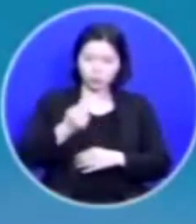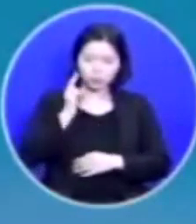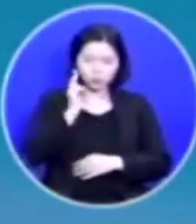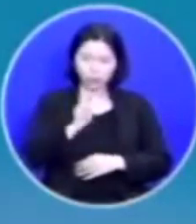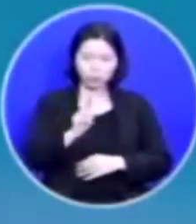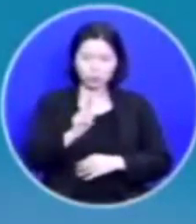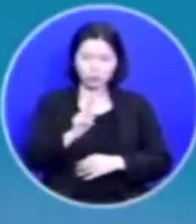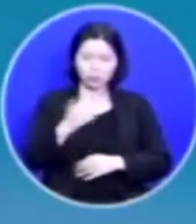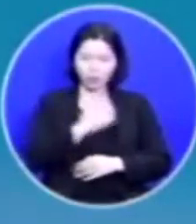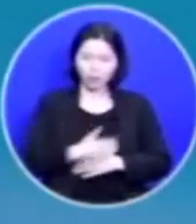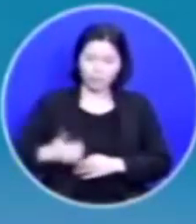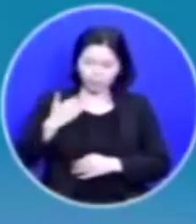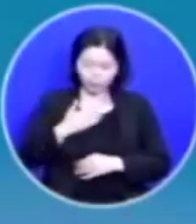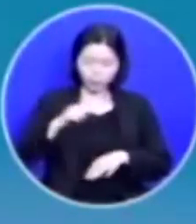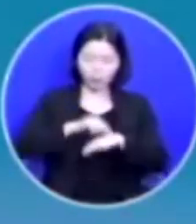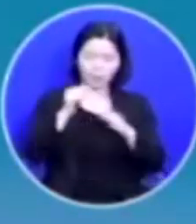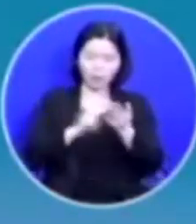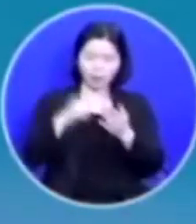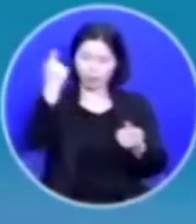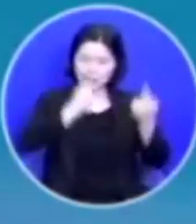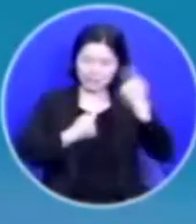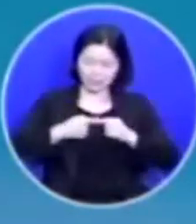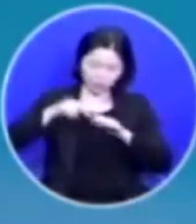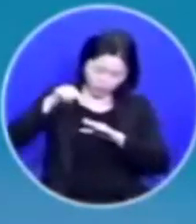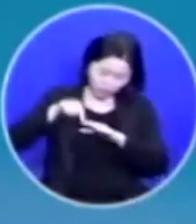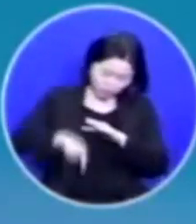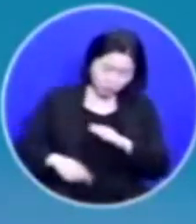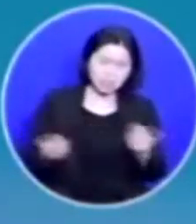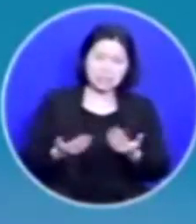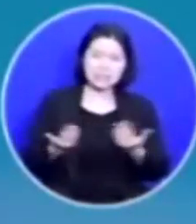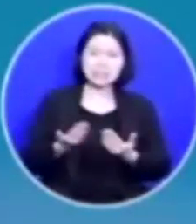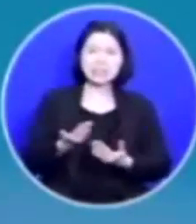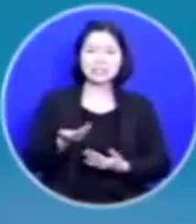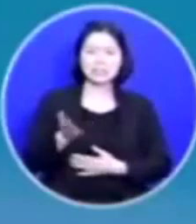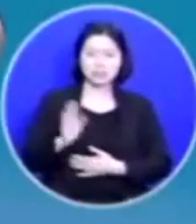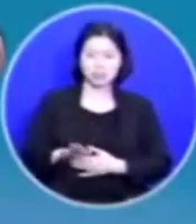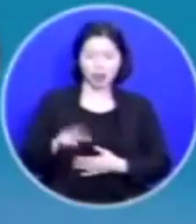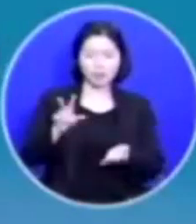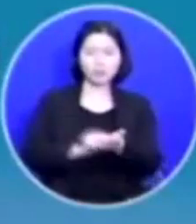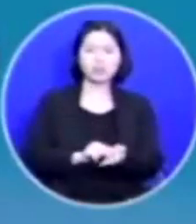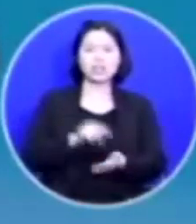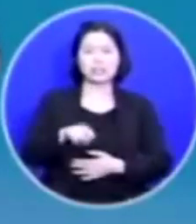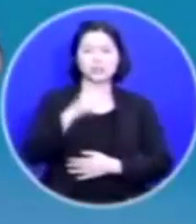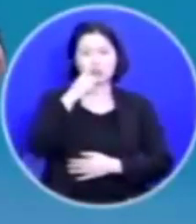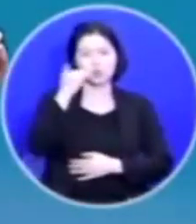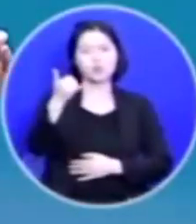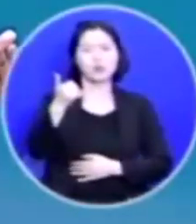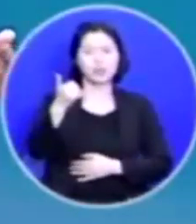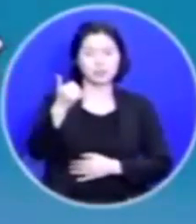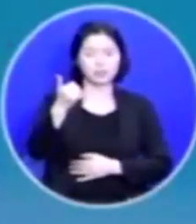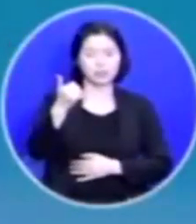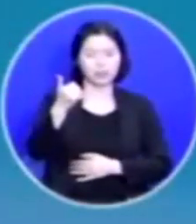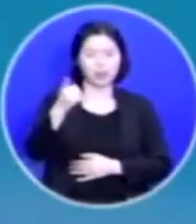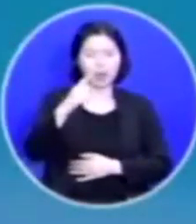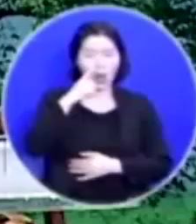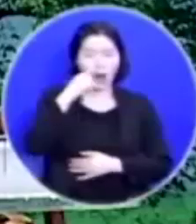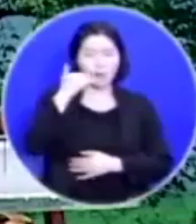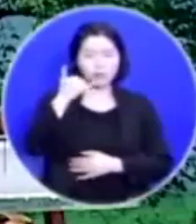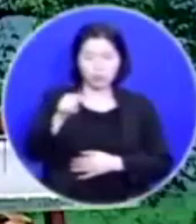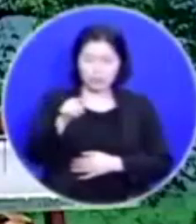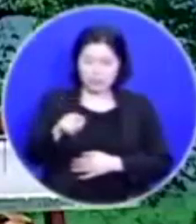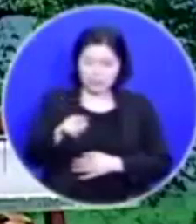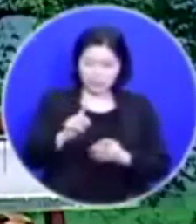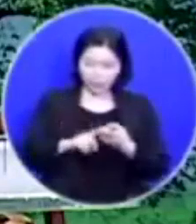육신도 마음도 상처가 깊은 일이지만 문제는 그 부모님이었습니다 그 부모님이 그